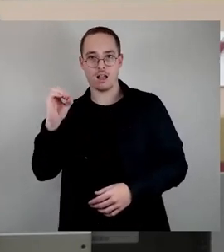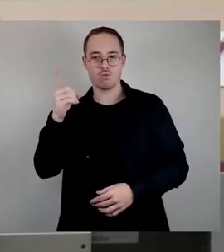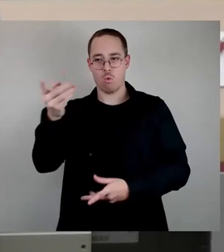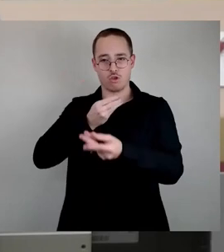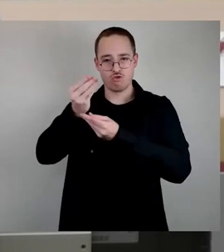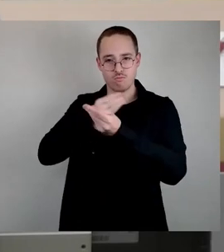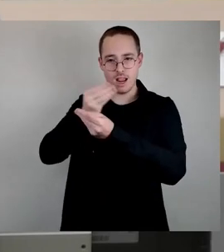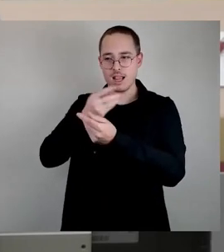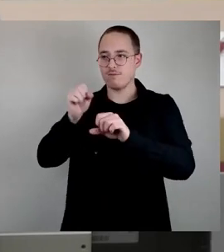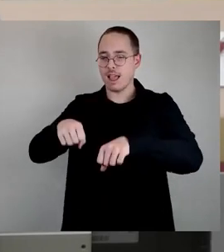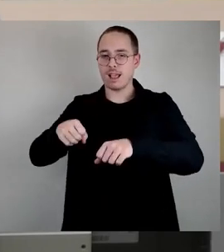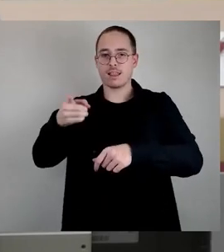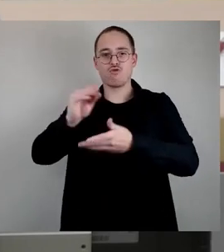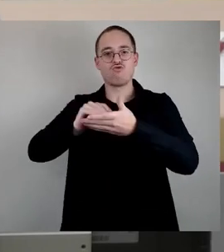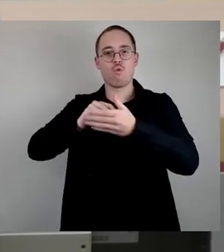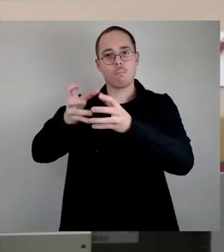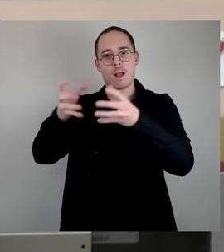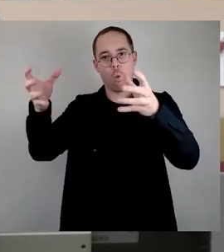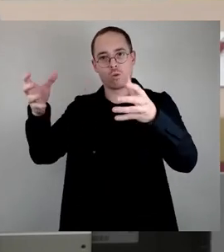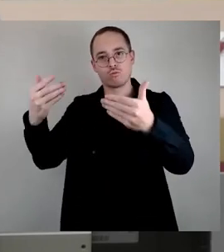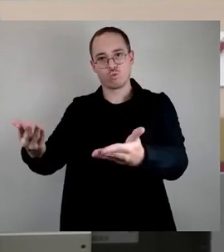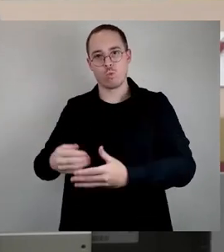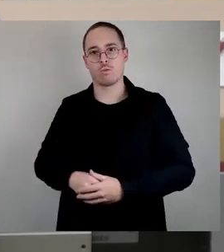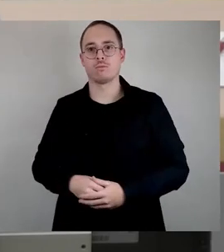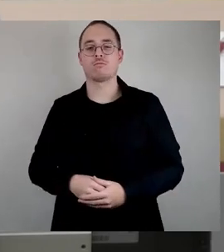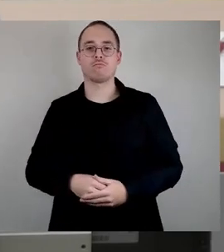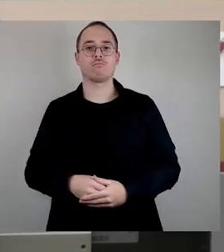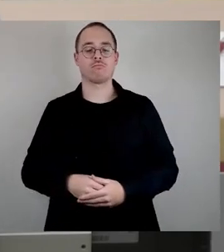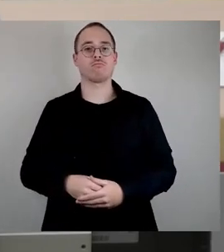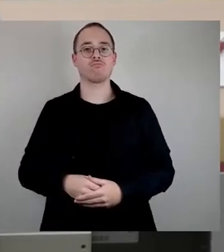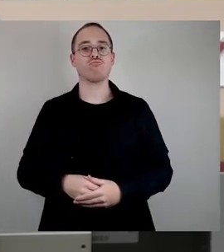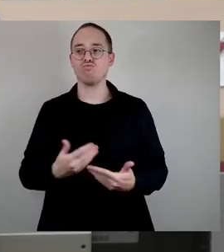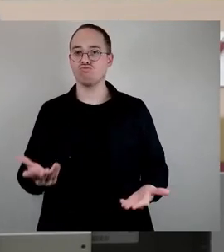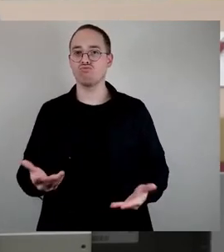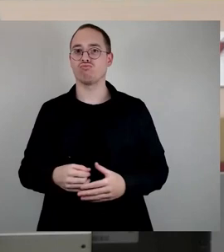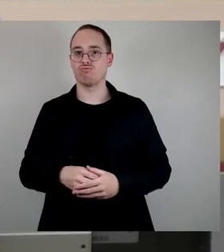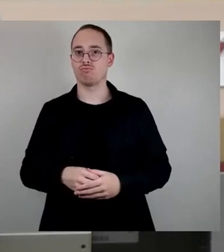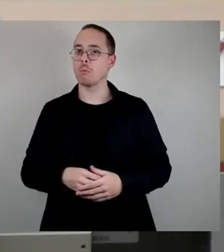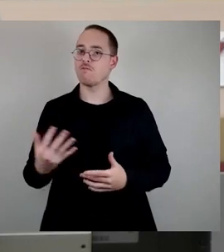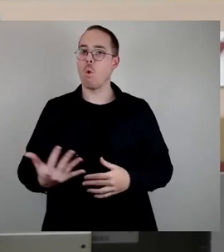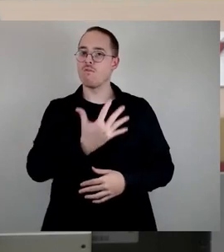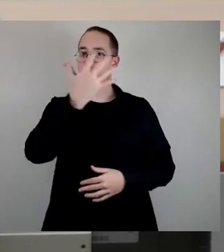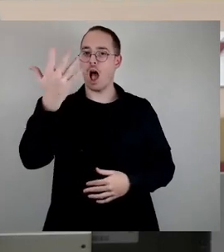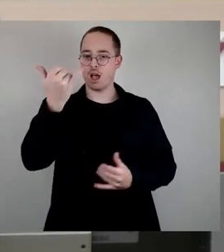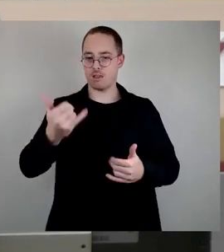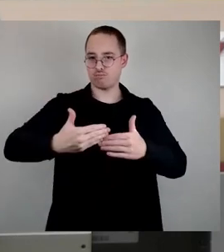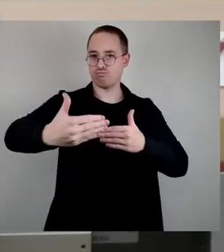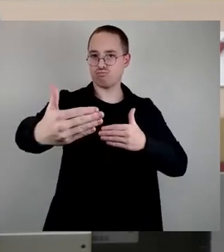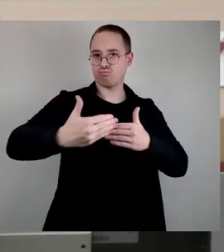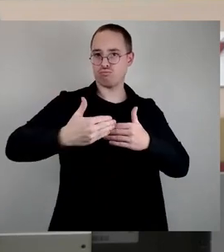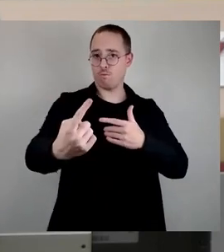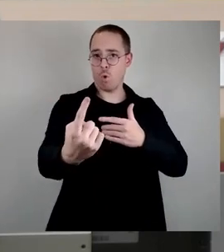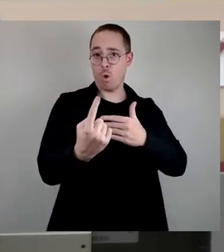hinzubekommen. Also im tiefen Sinne ist für die fünf Jahre, die uns jetzt bevorstehen, ein